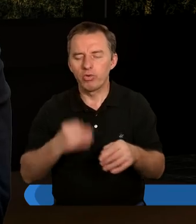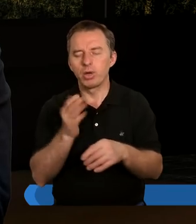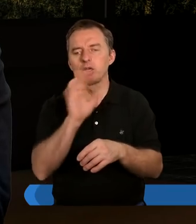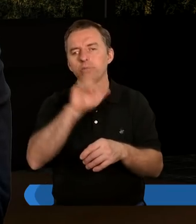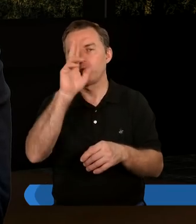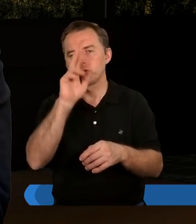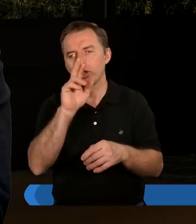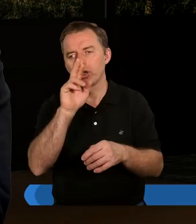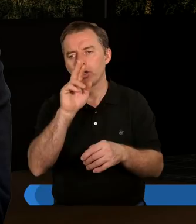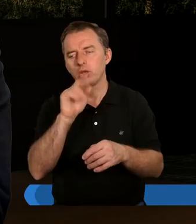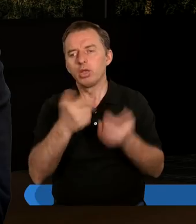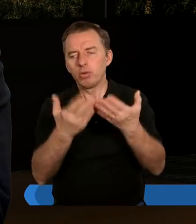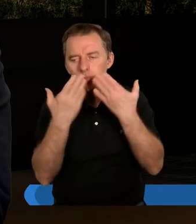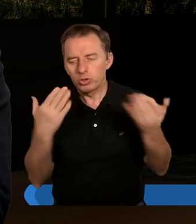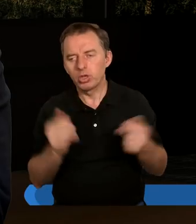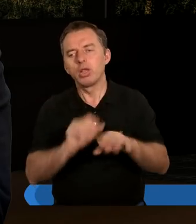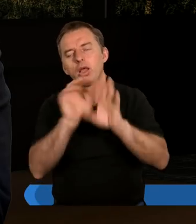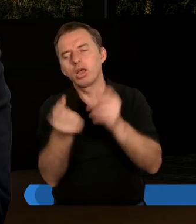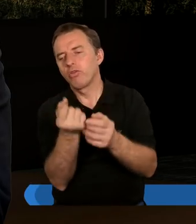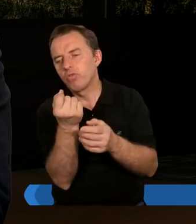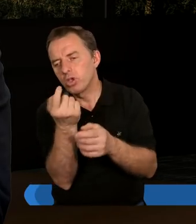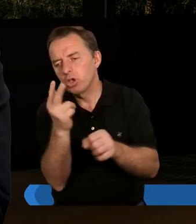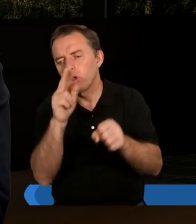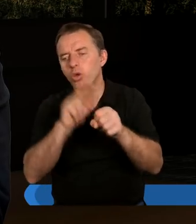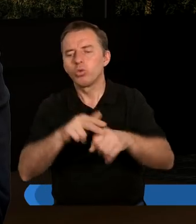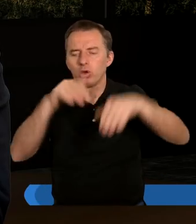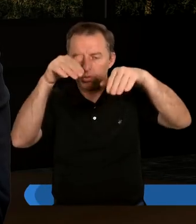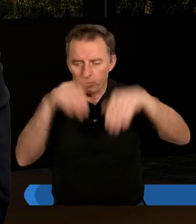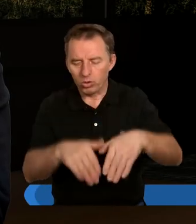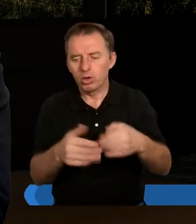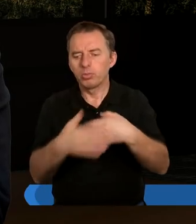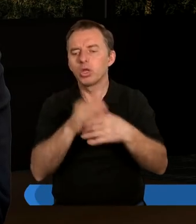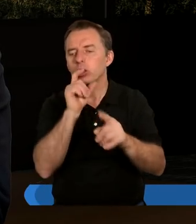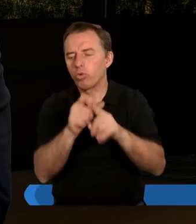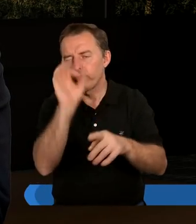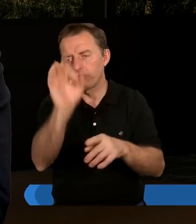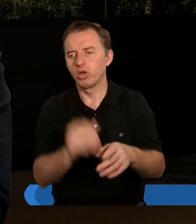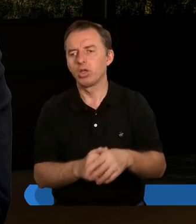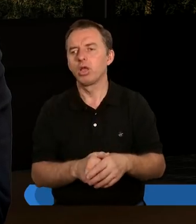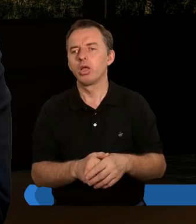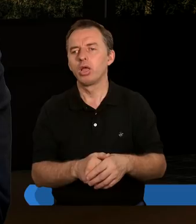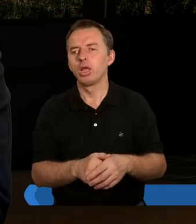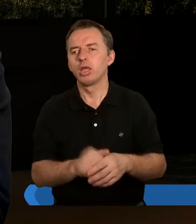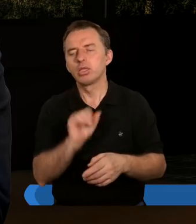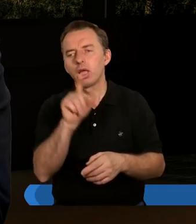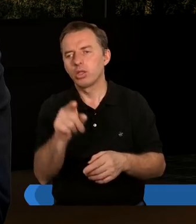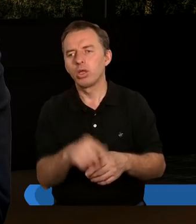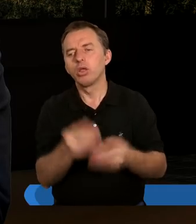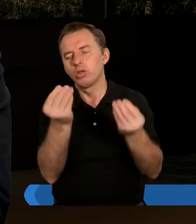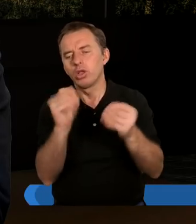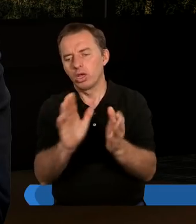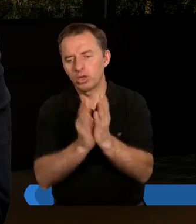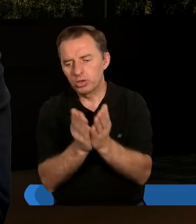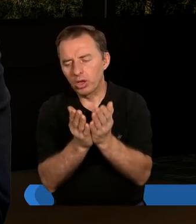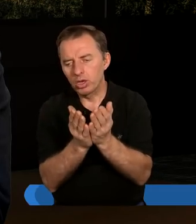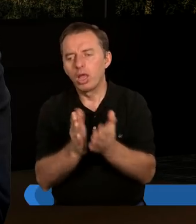nasz Panie i Boże, chciałbym podziękować za te chwile, które mogliśmy spędzić przy Twoim świętym Słowie. Za to, że w tej